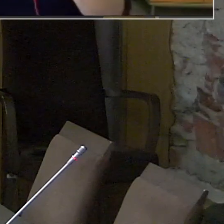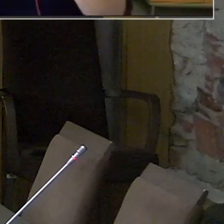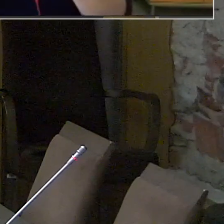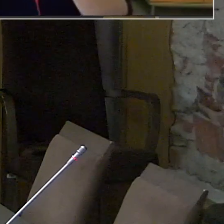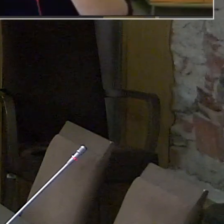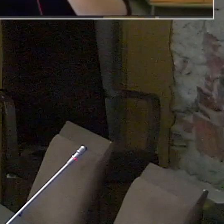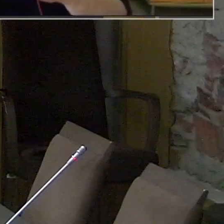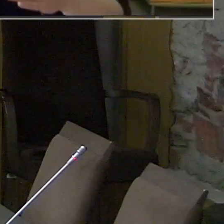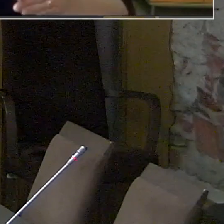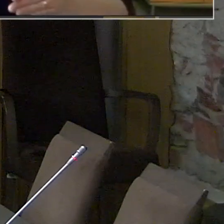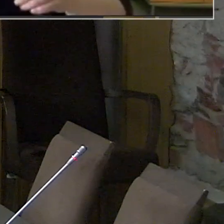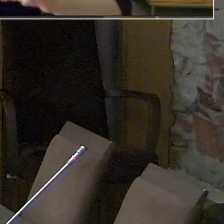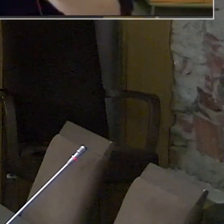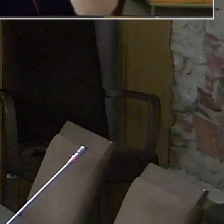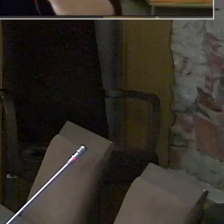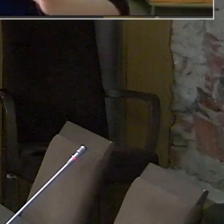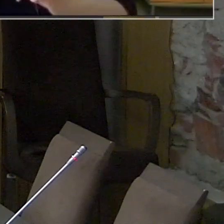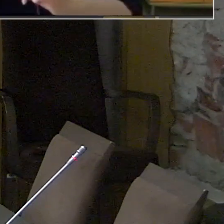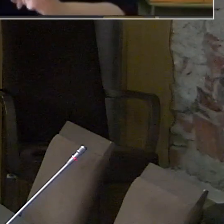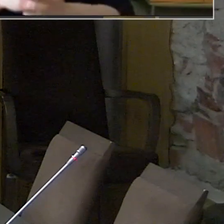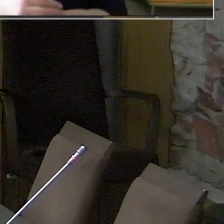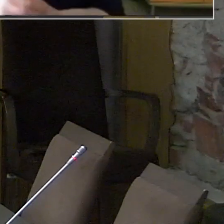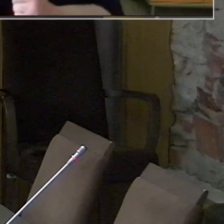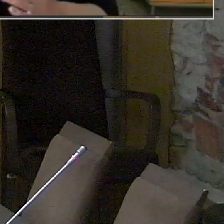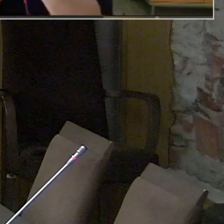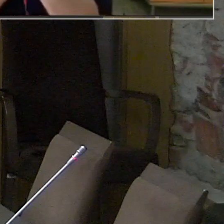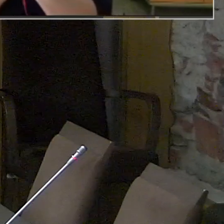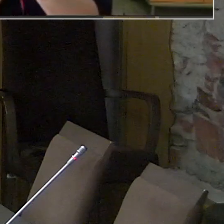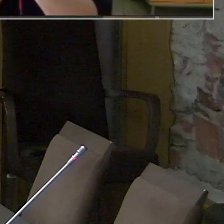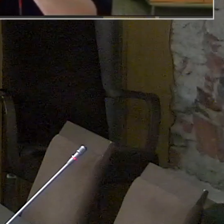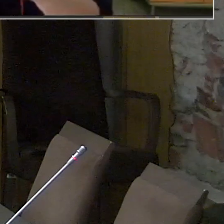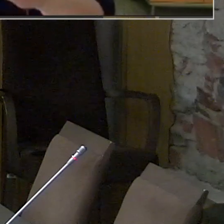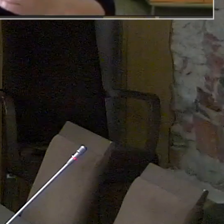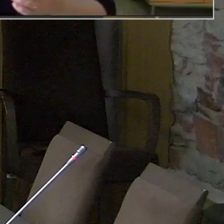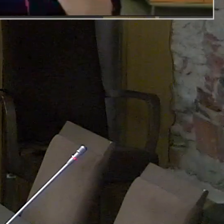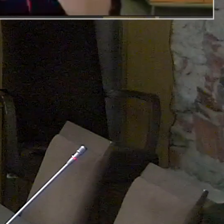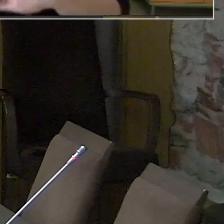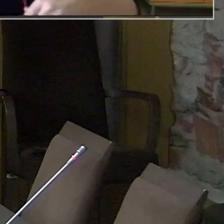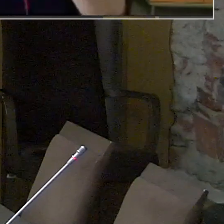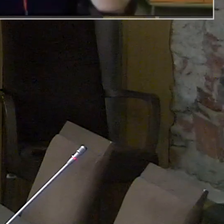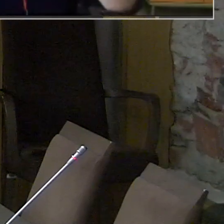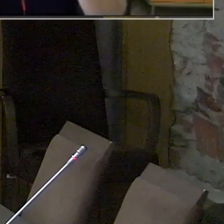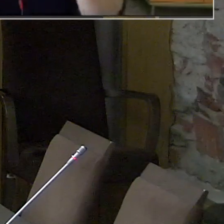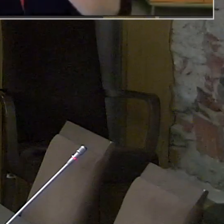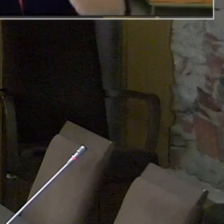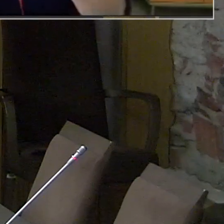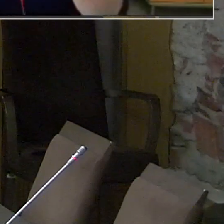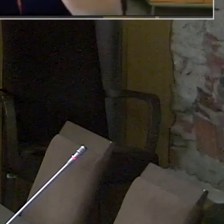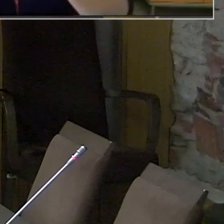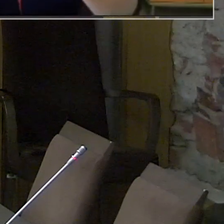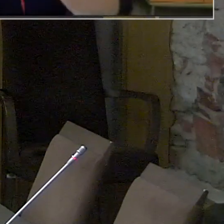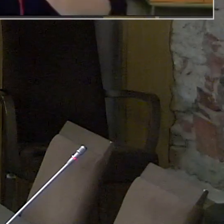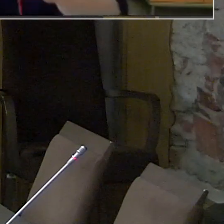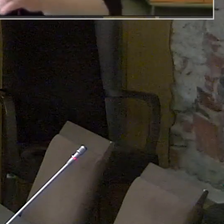aprilliks, aga kahtlemata inimesed jätkub sellel teemal aruteluga pärast 16. aprilli.